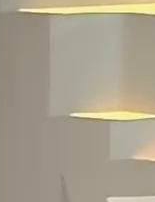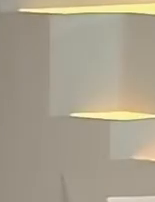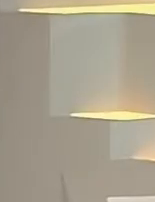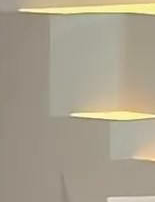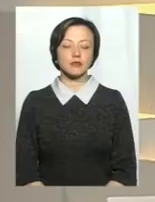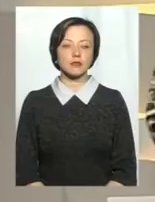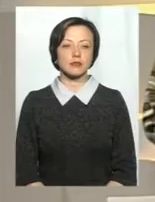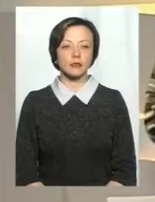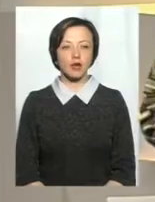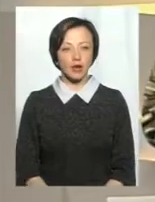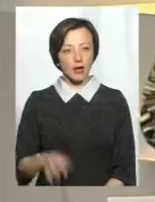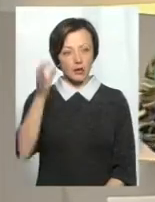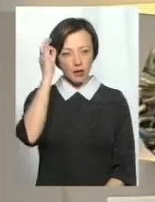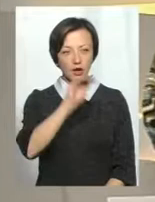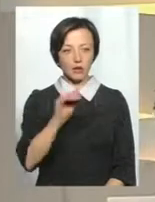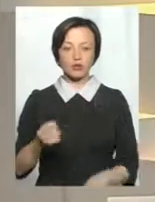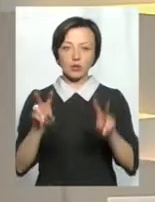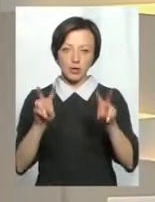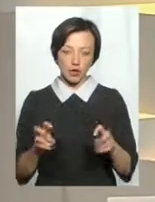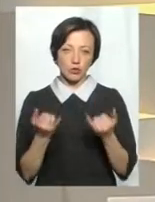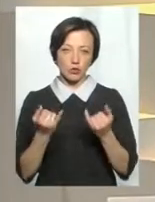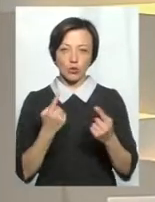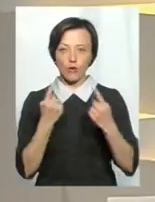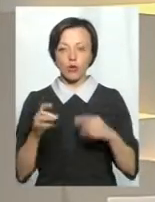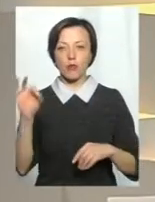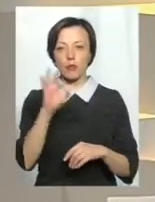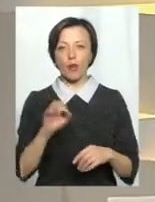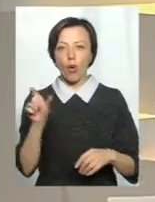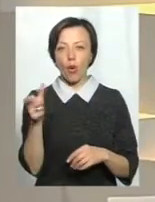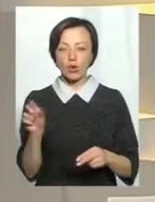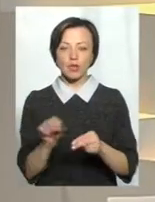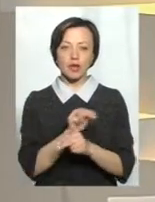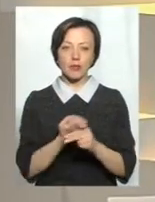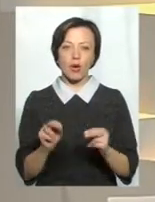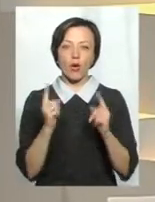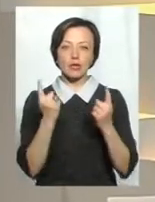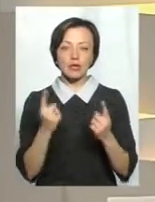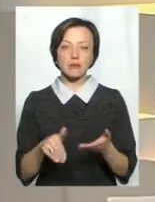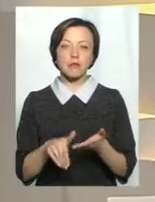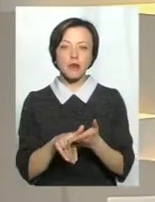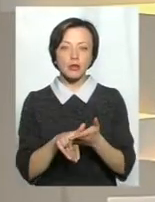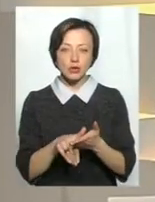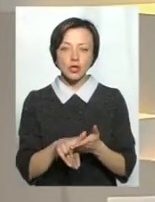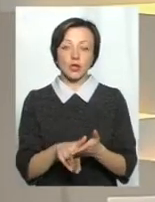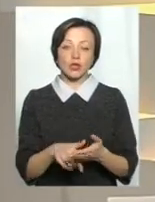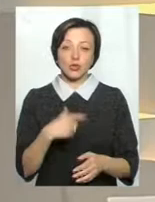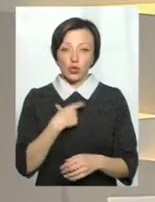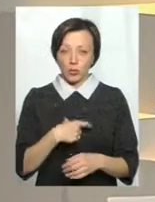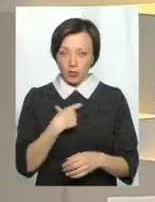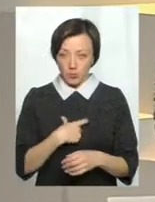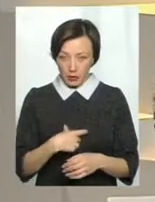Нагадую на часі тема, і сьогодні ми говоримо про голкотерапію як один із методів допомогти собі